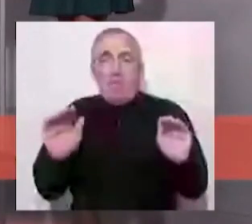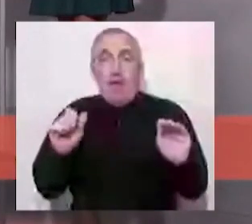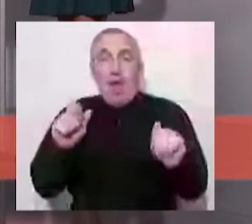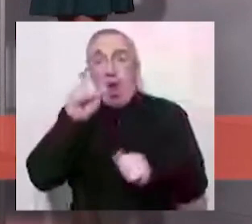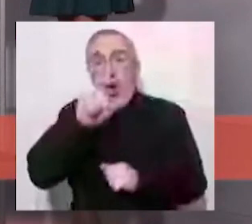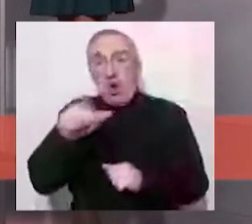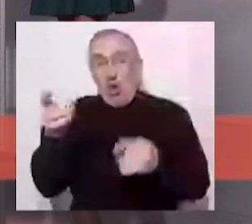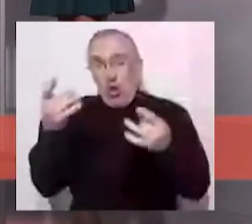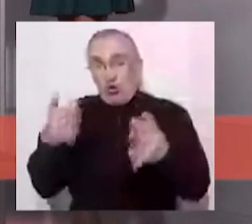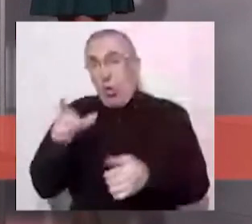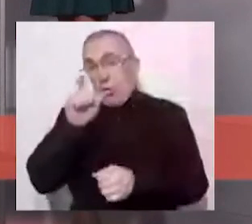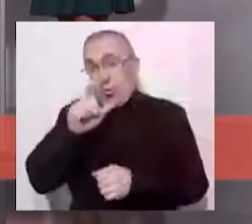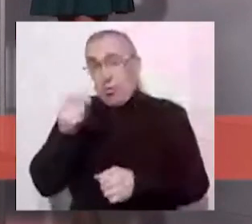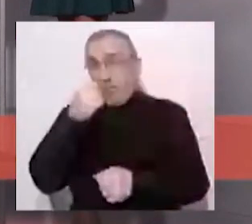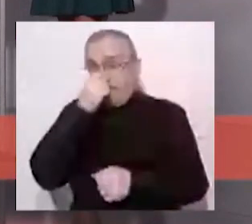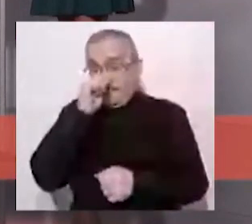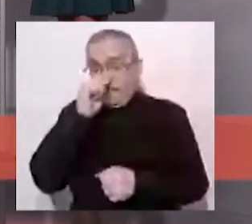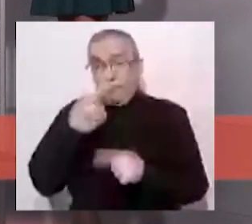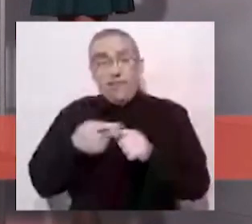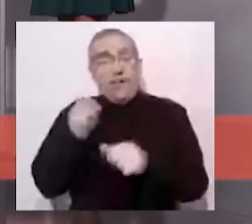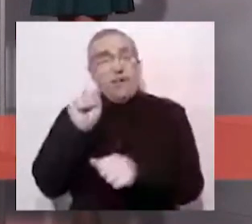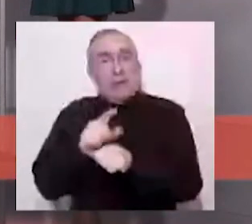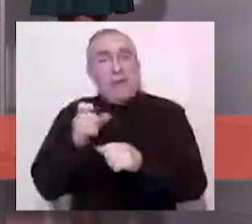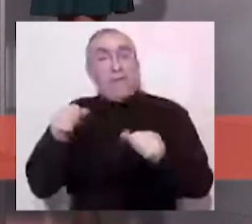це теж задача в плену «выжить».